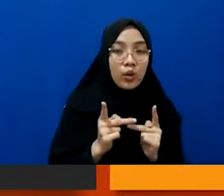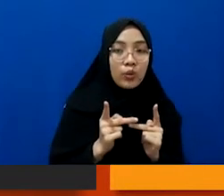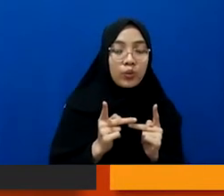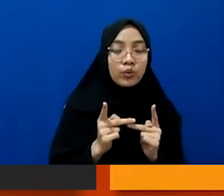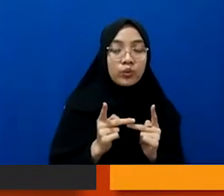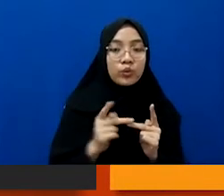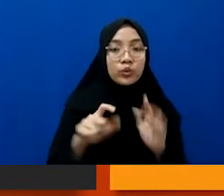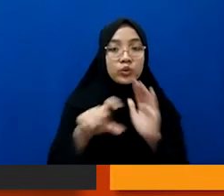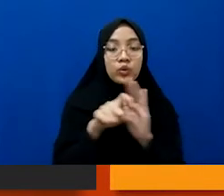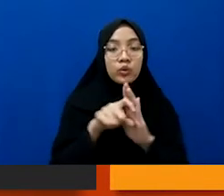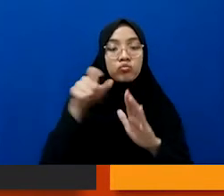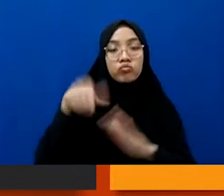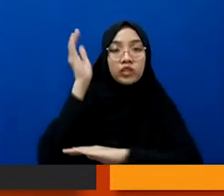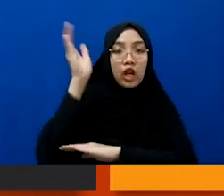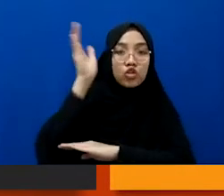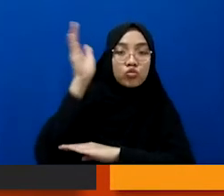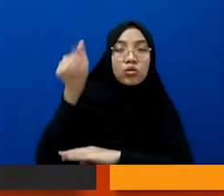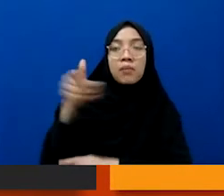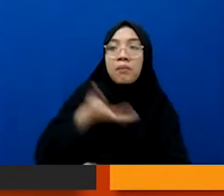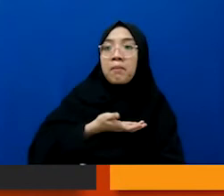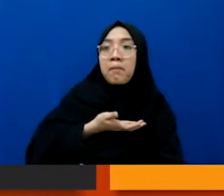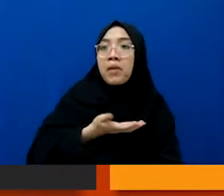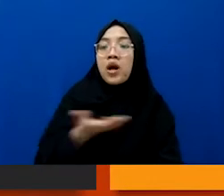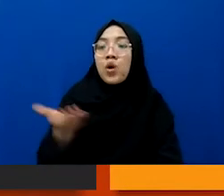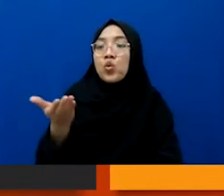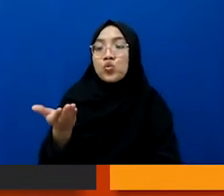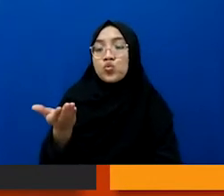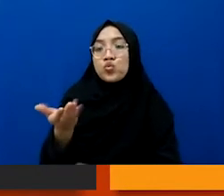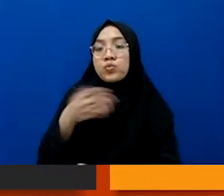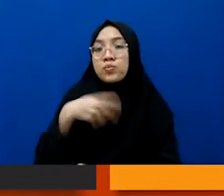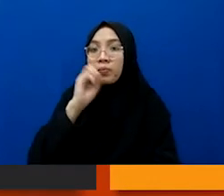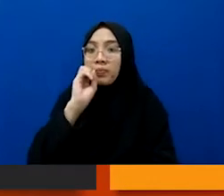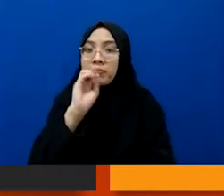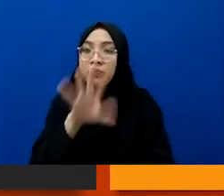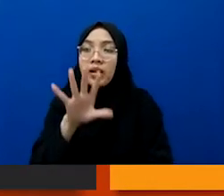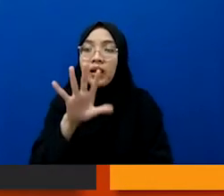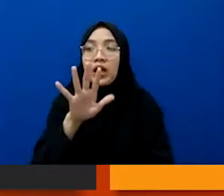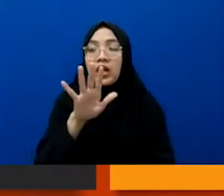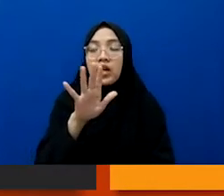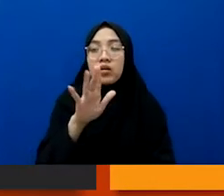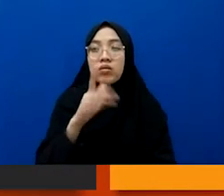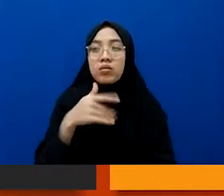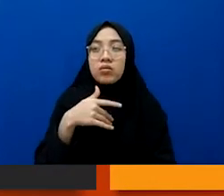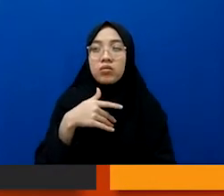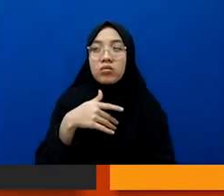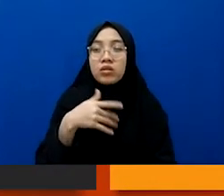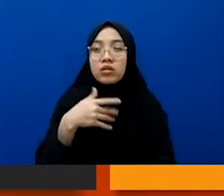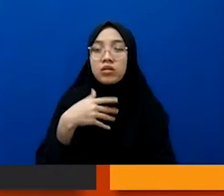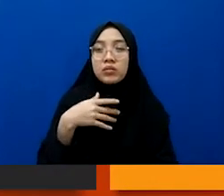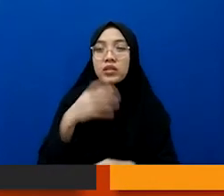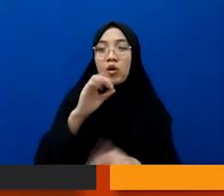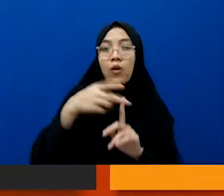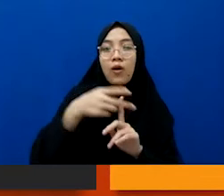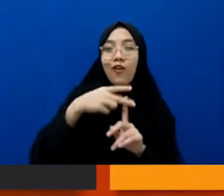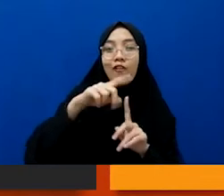misalnya misalnya narasumber ini pengen bilang apa yang saya mengatakan bahwa off-record ya teman-teman harus